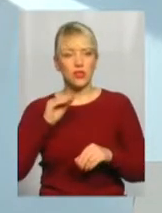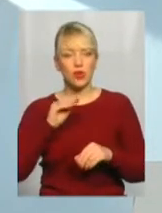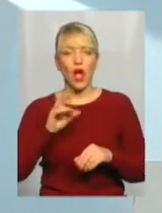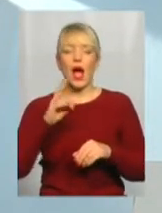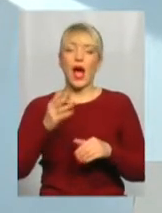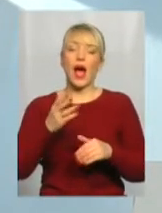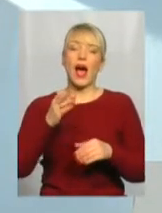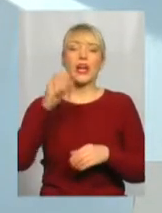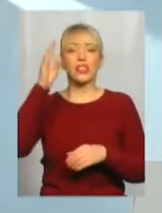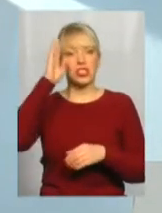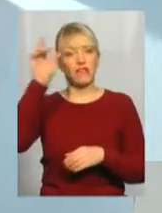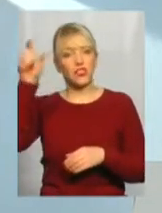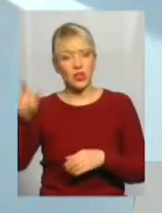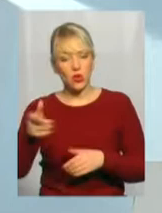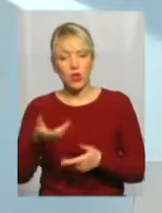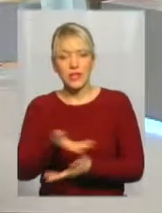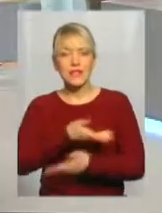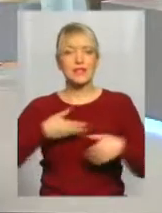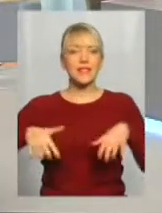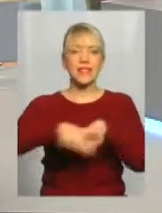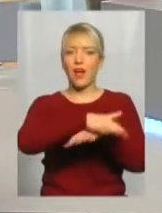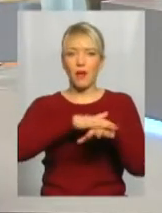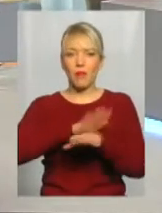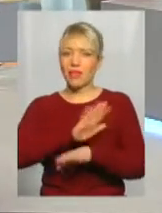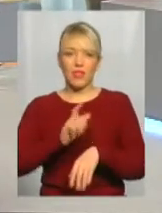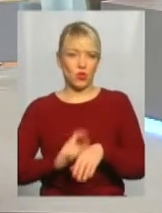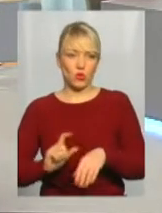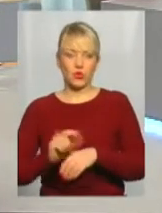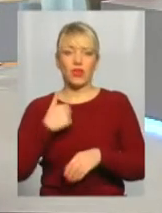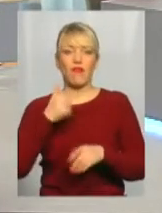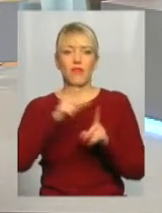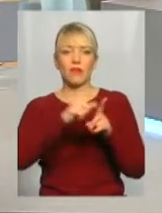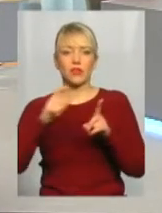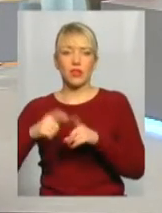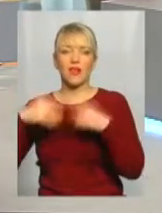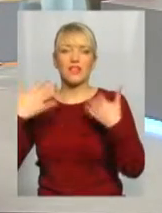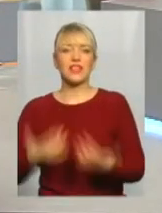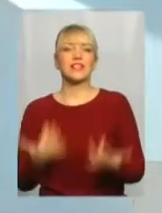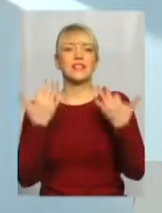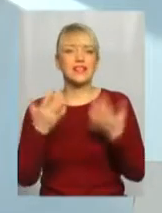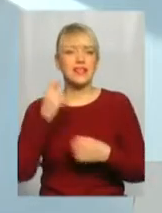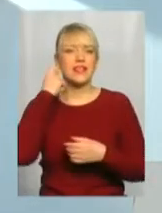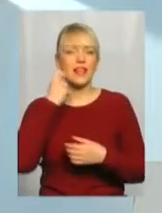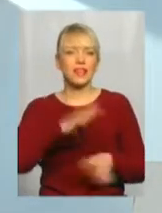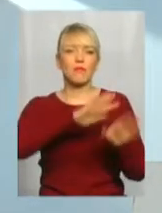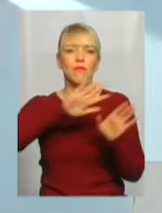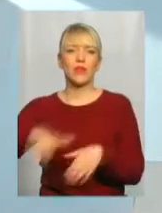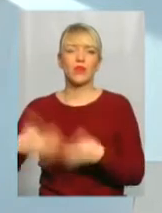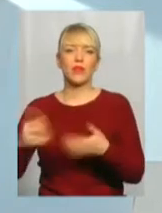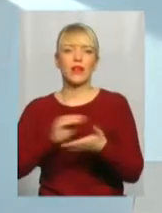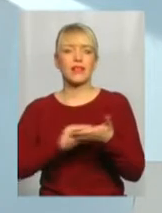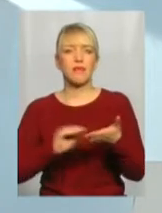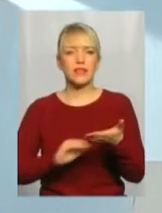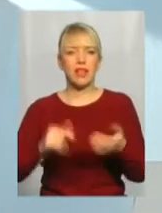не дуже. Бо зараз я вам процитую самого Тараса. «Вже стільки літ минуло, як написав